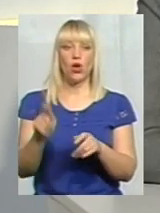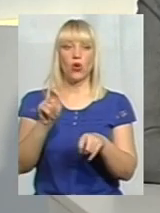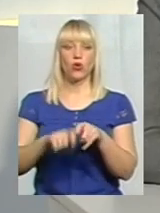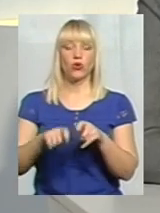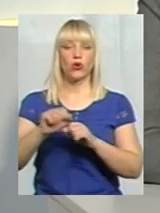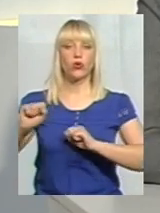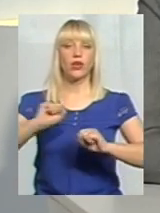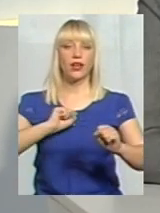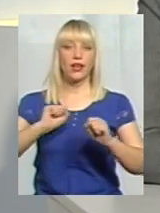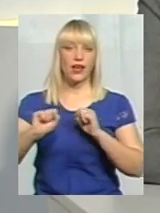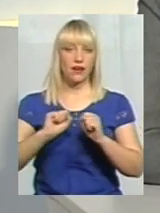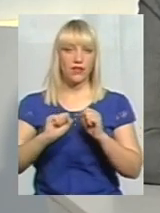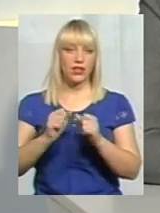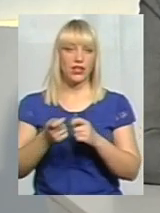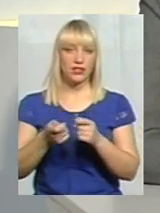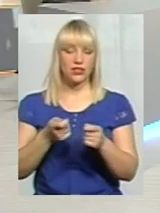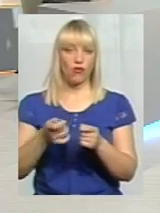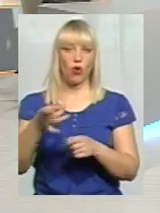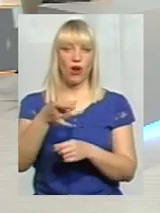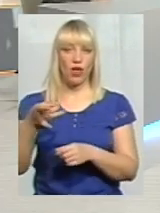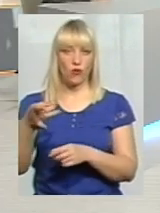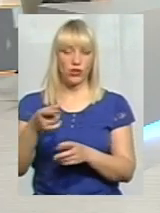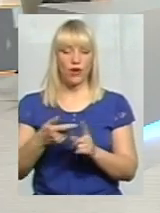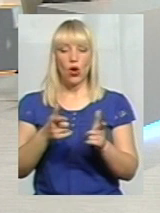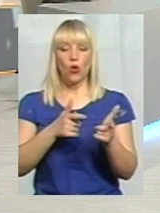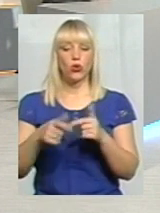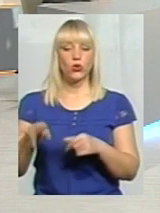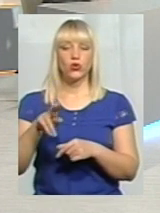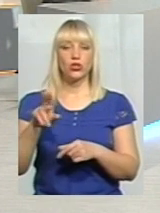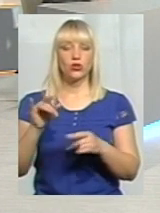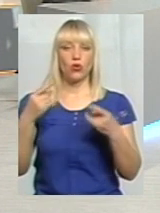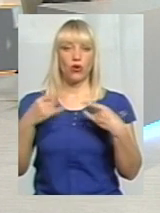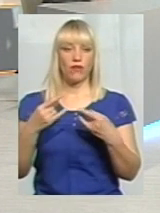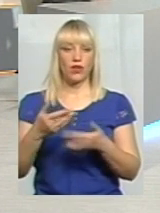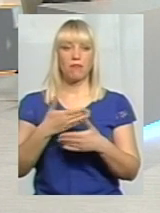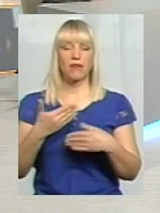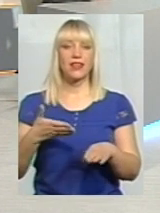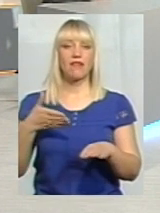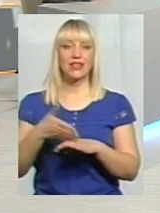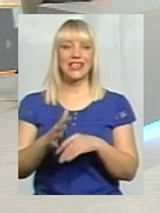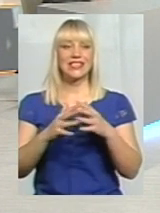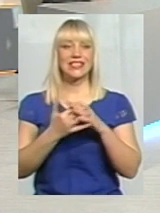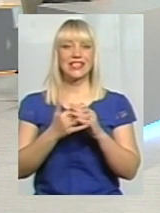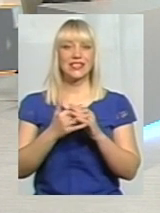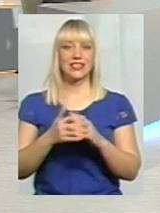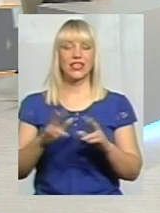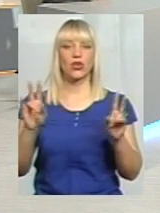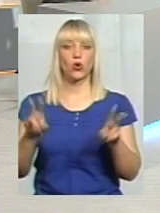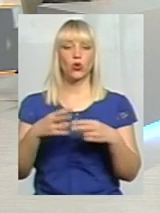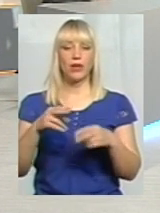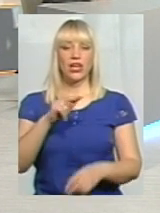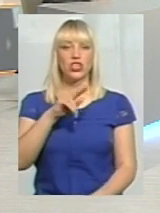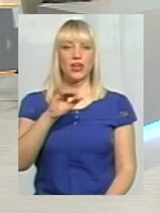керівництво районного району. От, готуючись до ефіру, ми навідалися до сільських клубів Чемеровецької об'єднаної